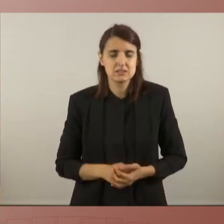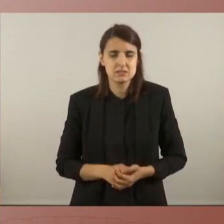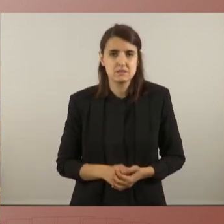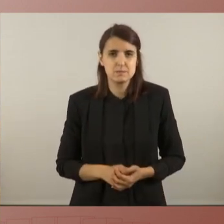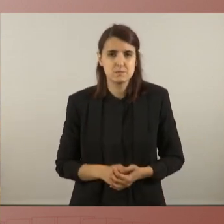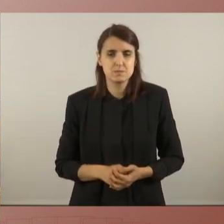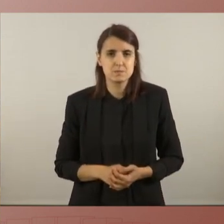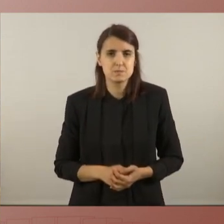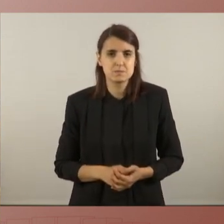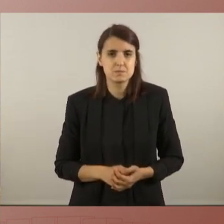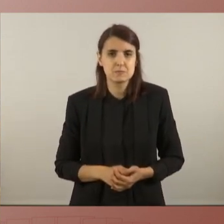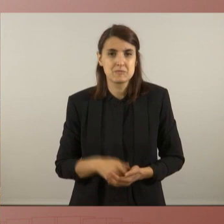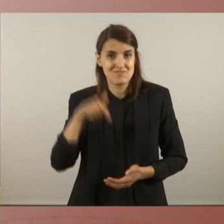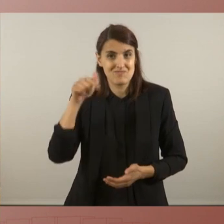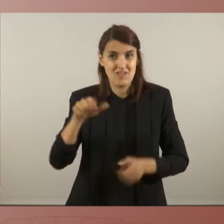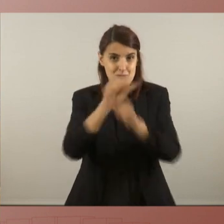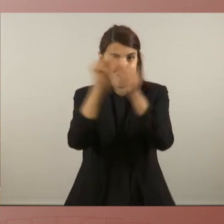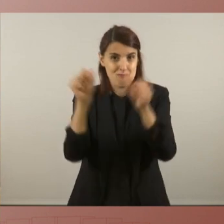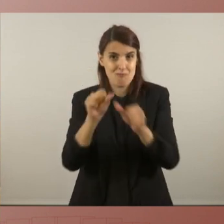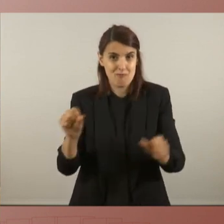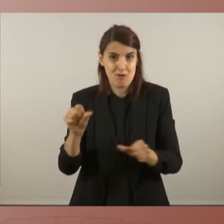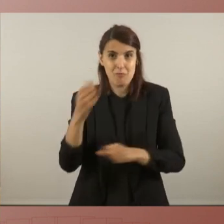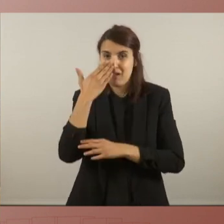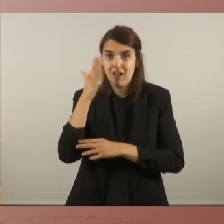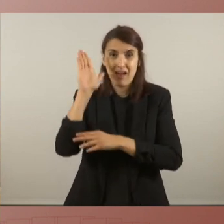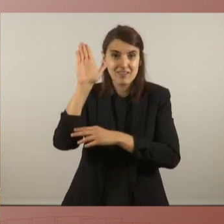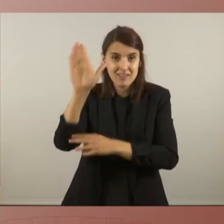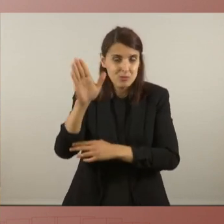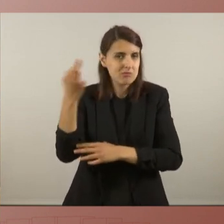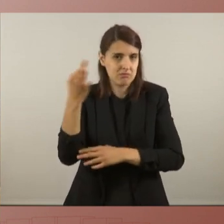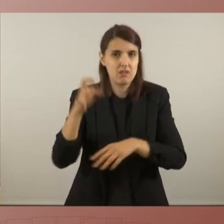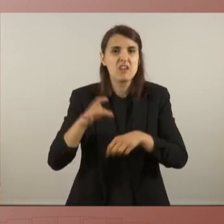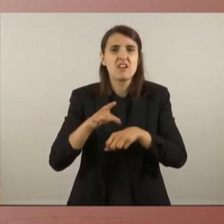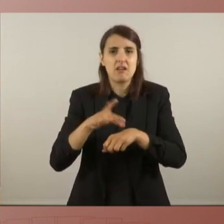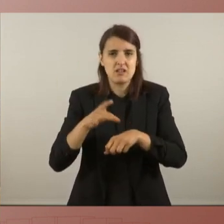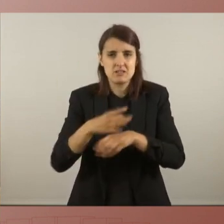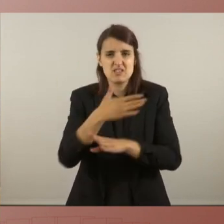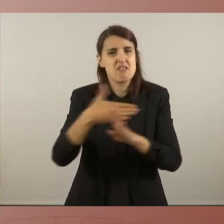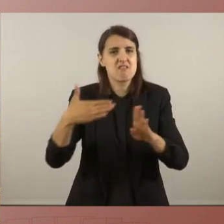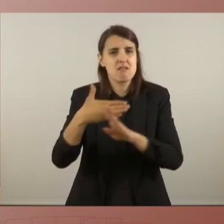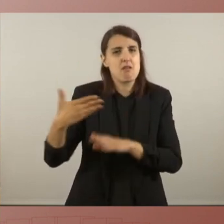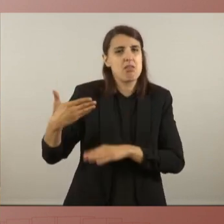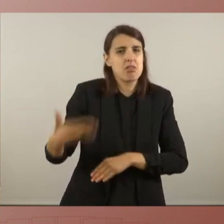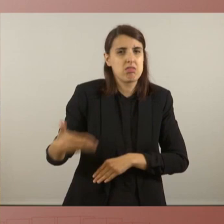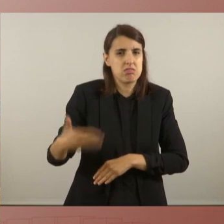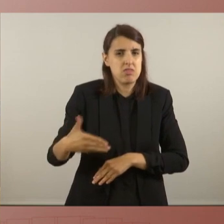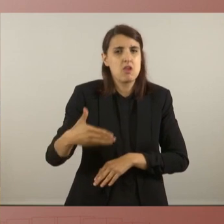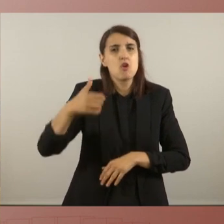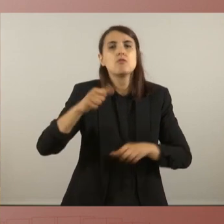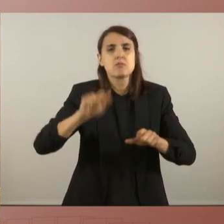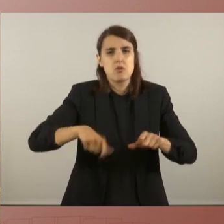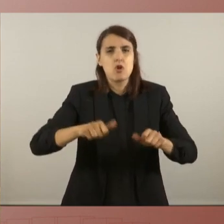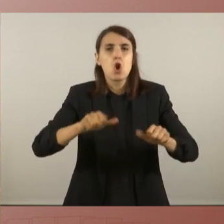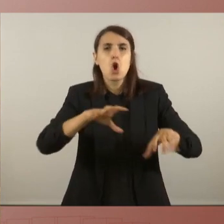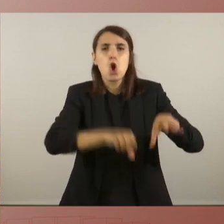Aquesta manera d'actuar apuntala un sistema racista, classista i colonial que per sostenir-se